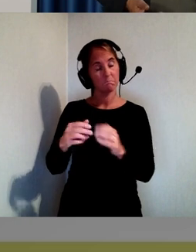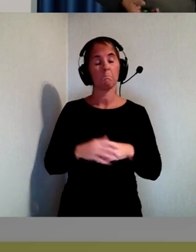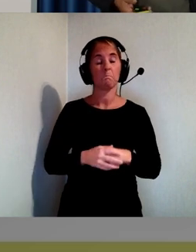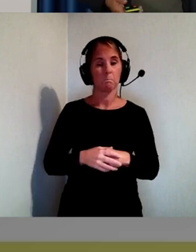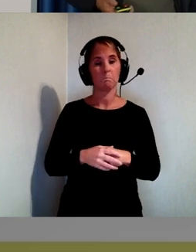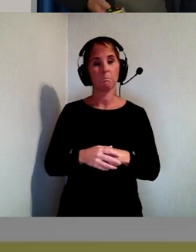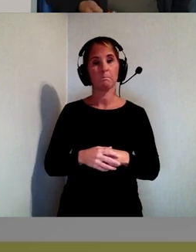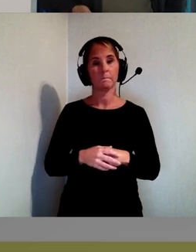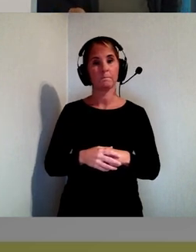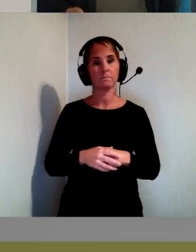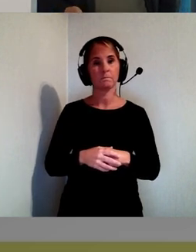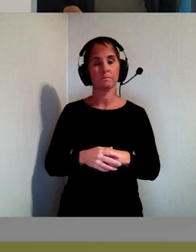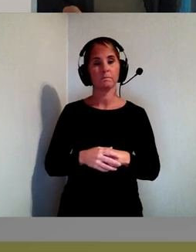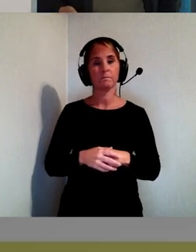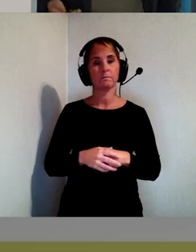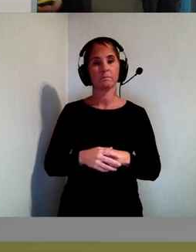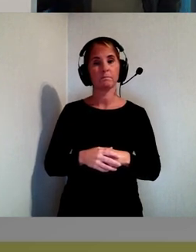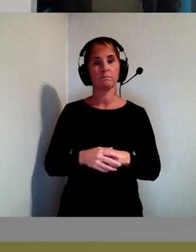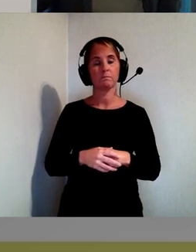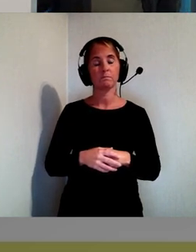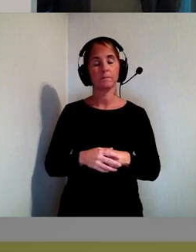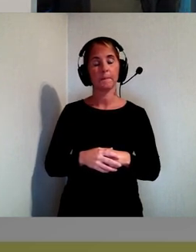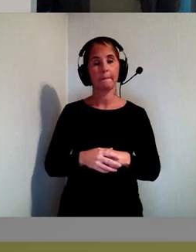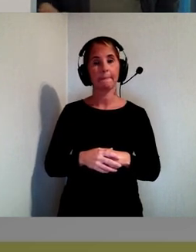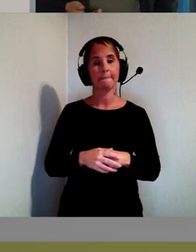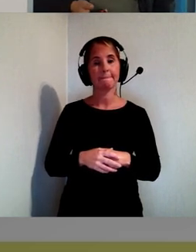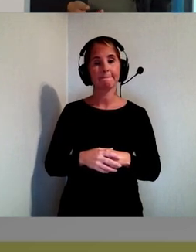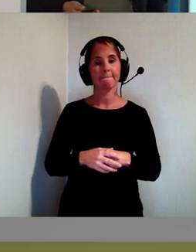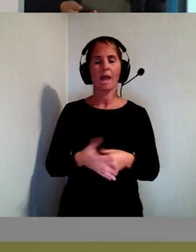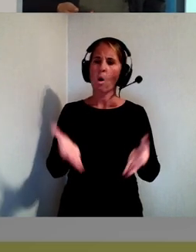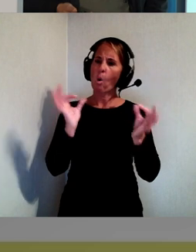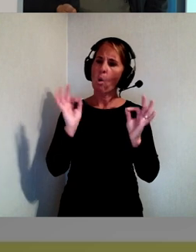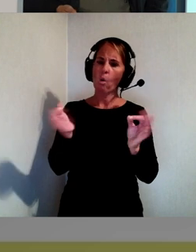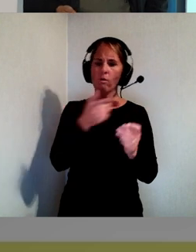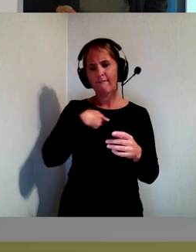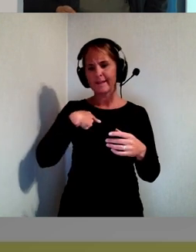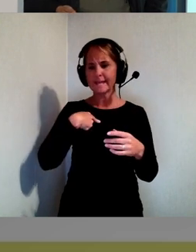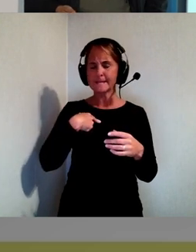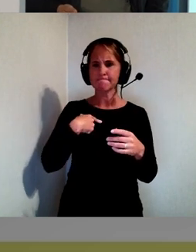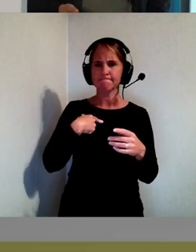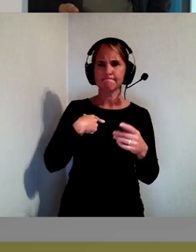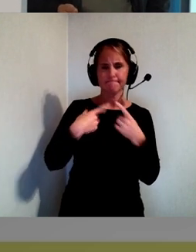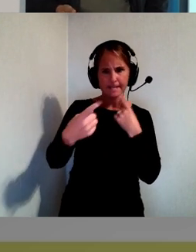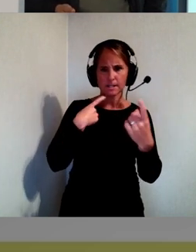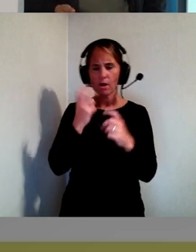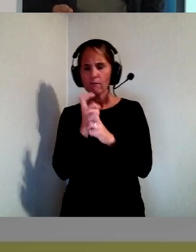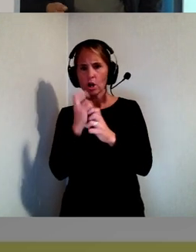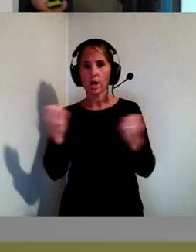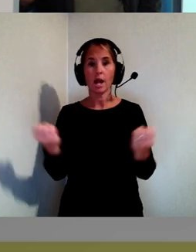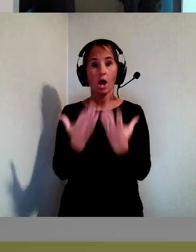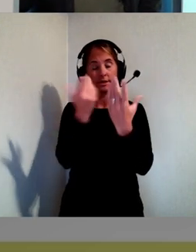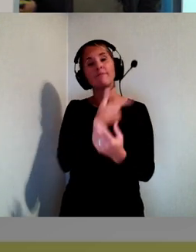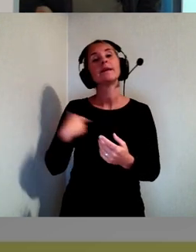Och hur man än vrider och vänder på det här så kommer vi behöva hjälp av alla er för att följa